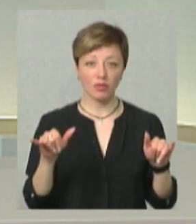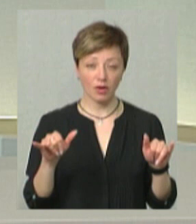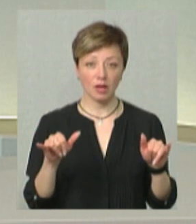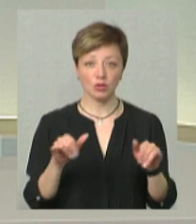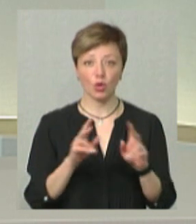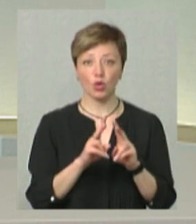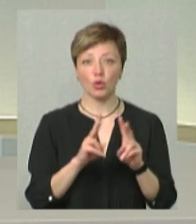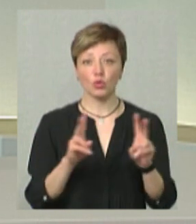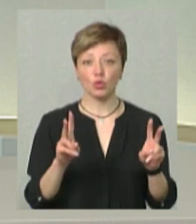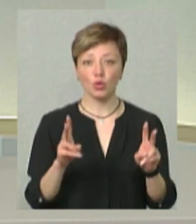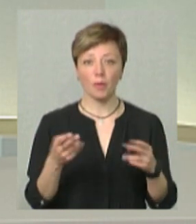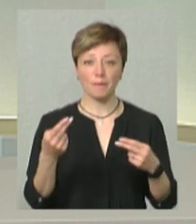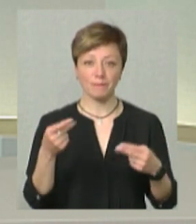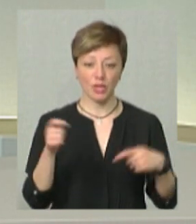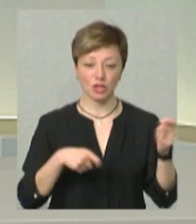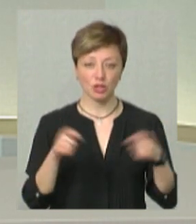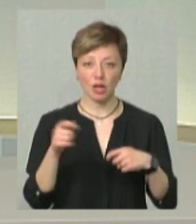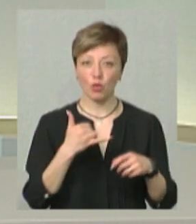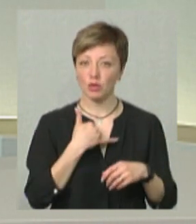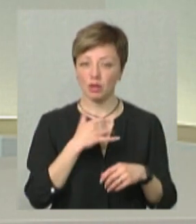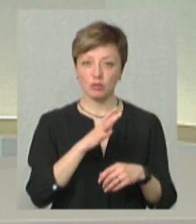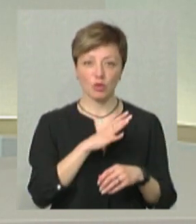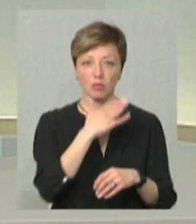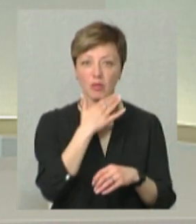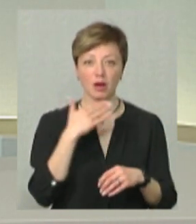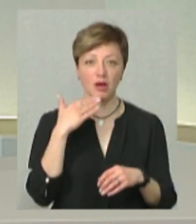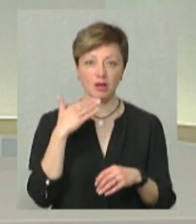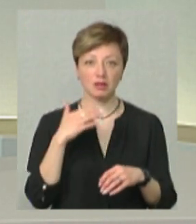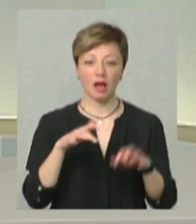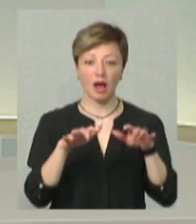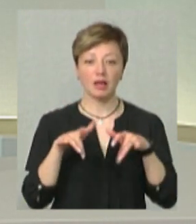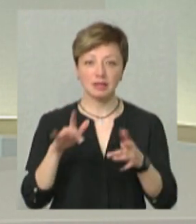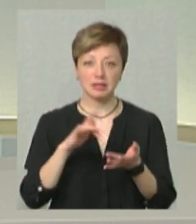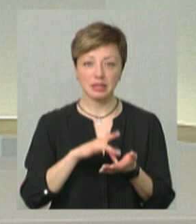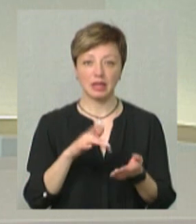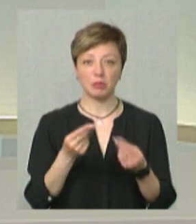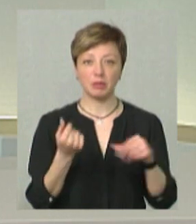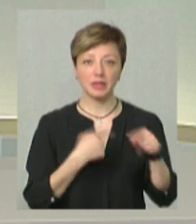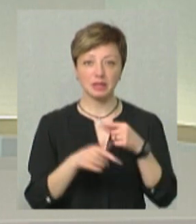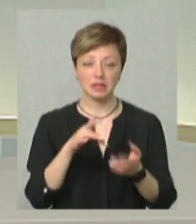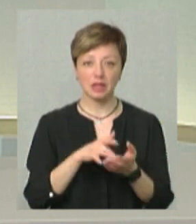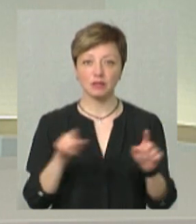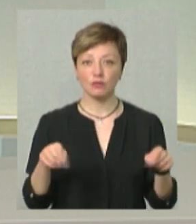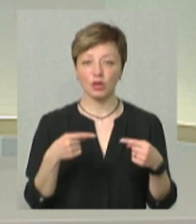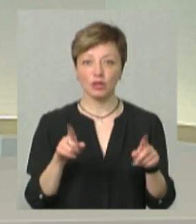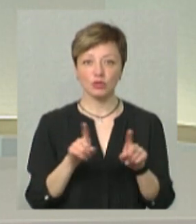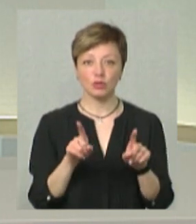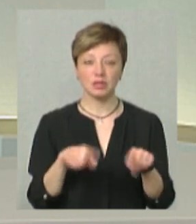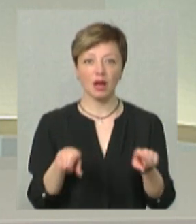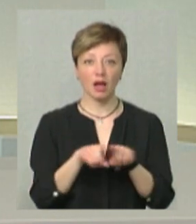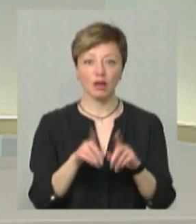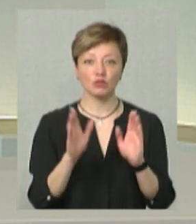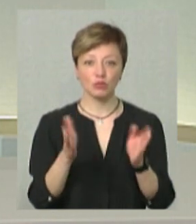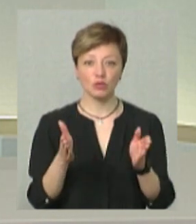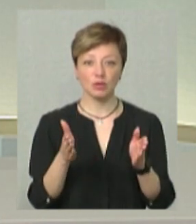Хто к нам приїжджає. У нас там було дуже багато ІТ-центрів, бізнес-центрів. І ми там створили щось таке, що